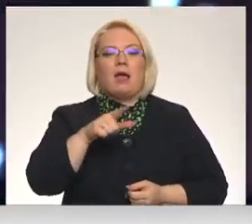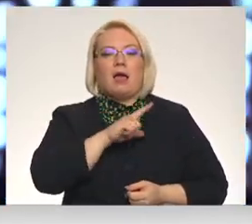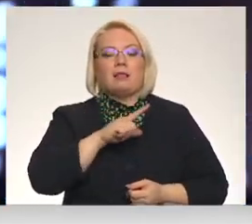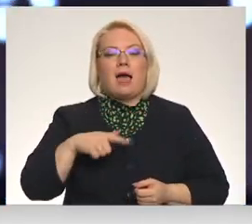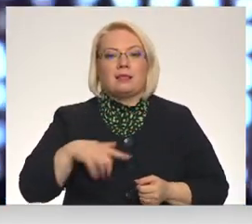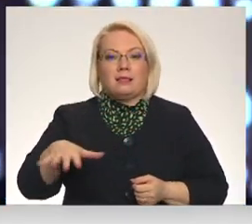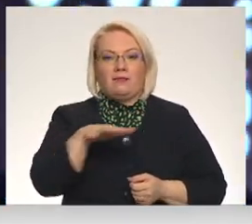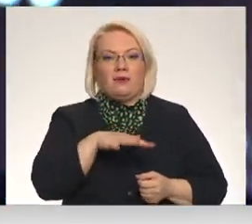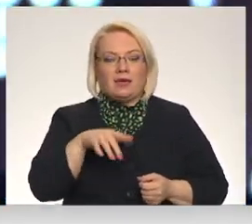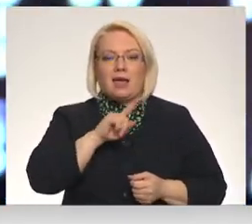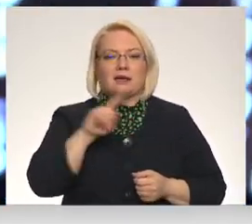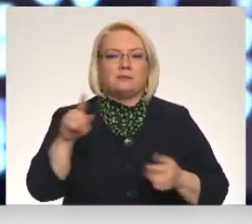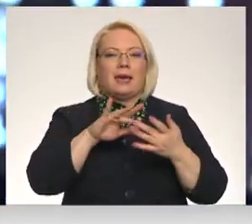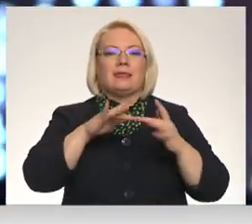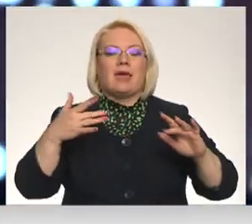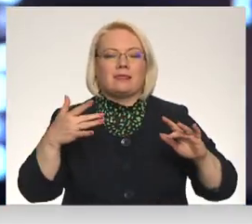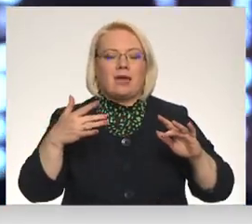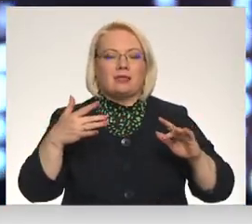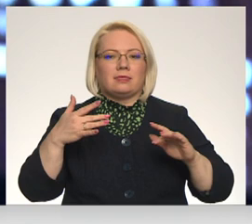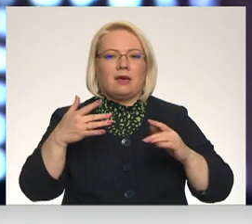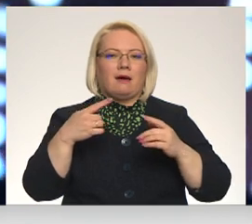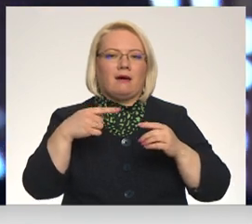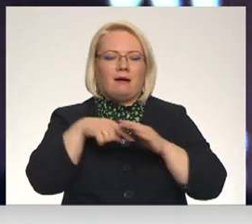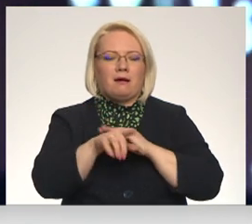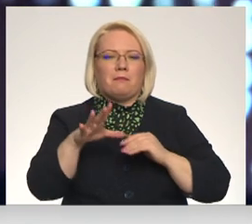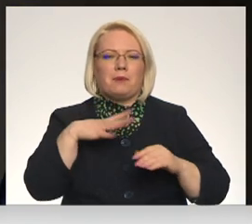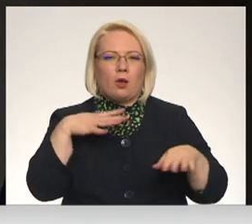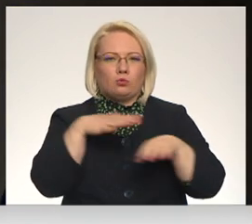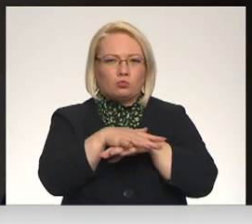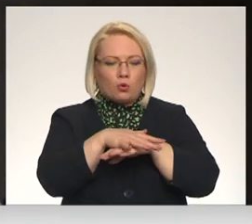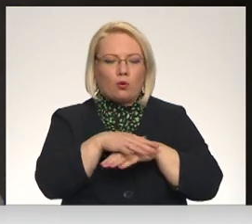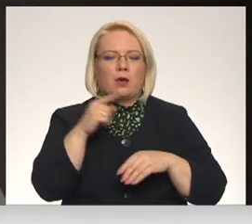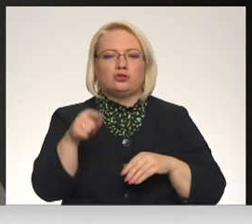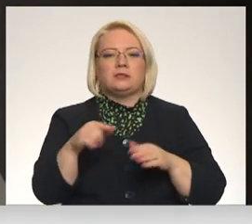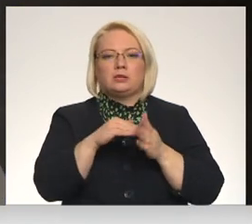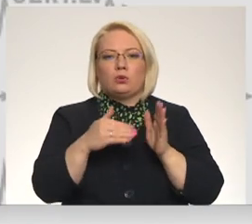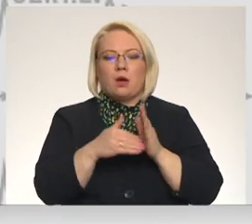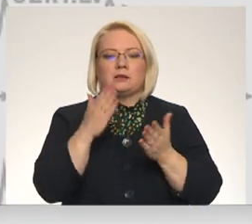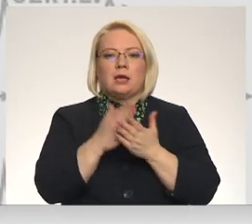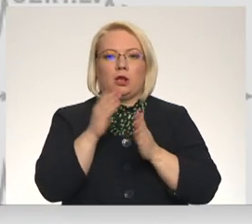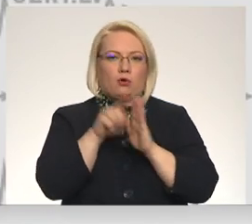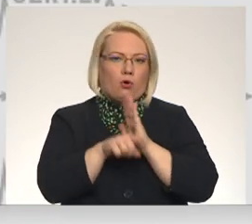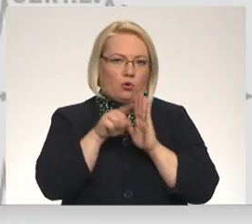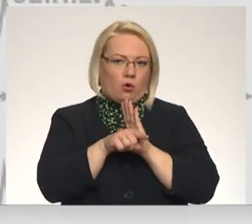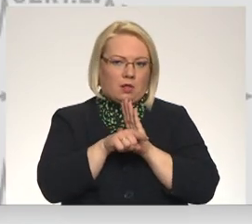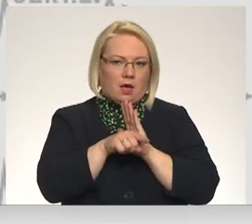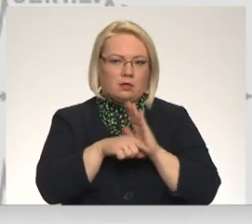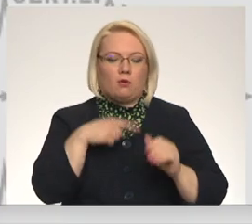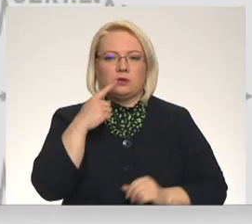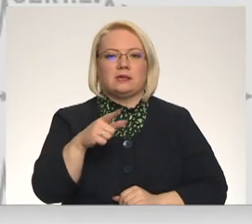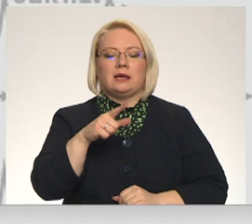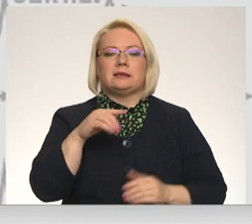kiberkārpā, gada sākumā piedzīvoja ievērojumu uzbrukumu pieaugumu, situācija tiek kontrolēta. Situācija Latvijas